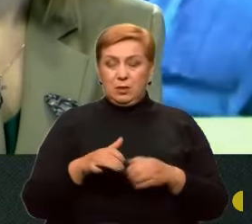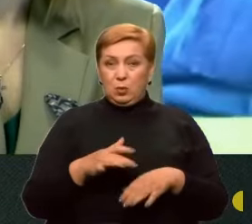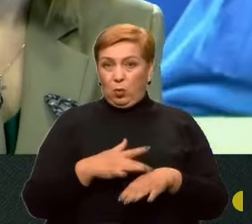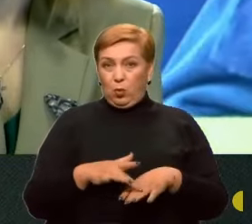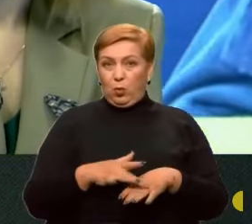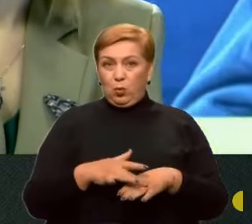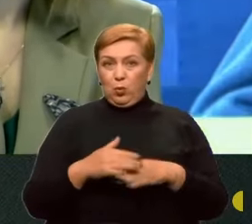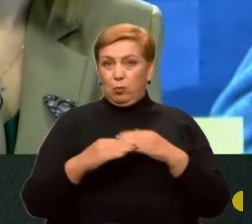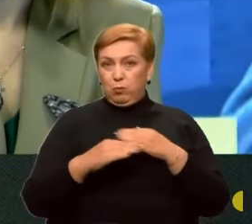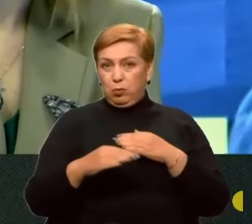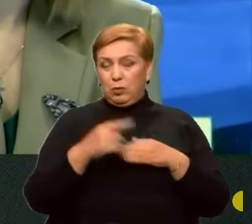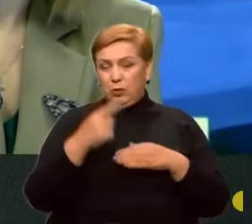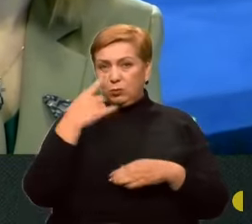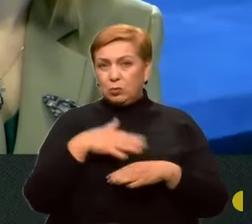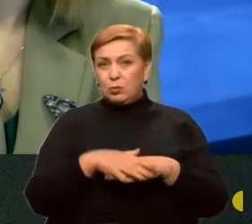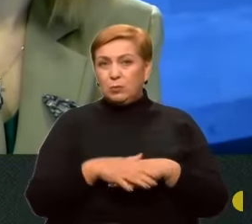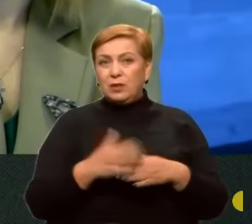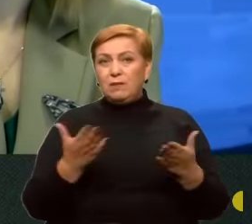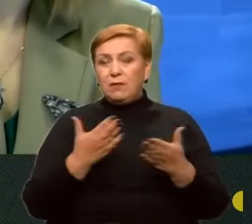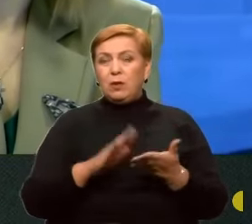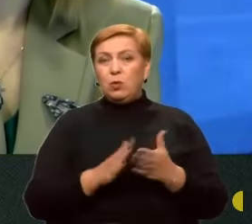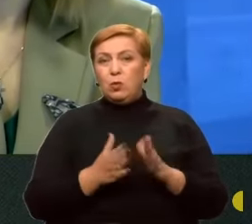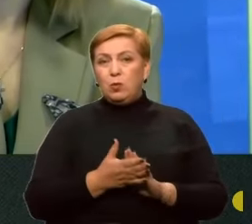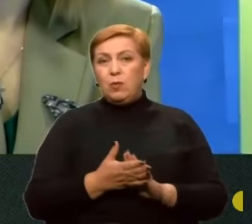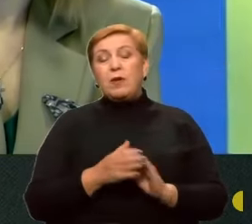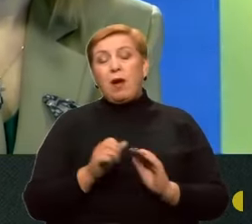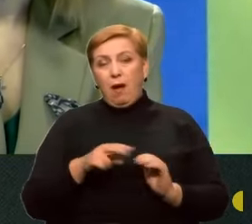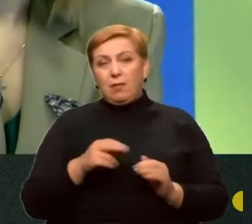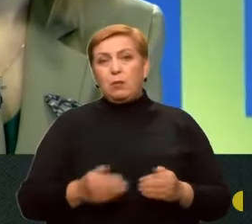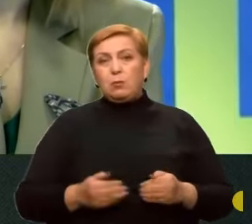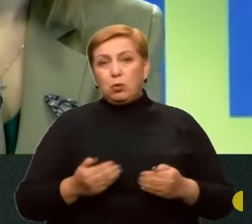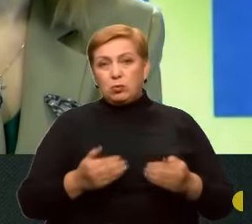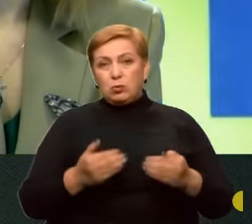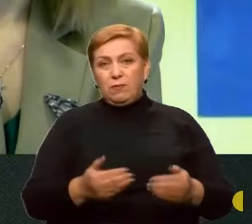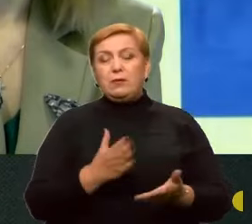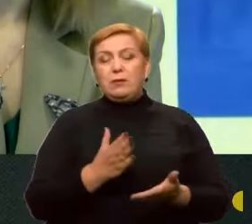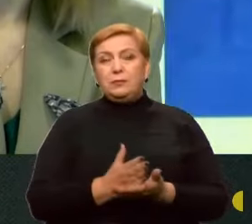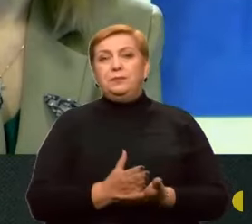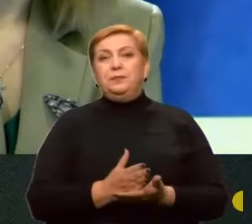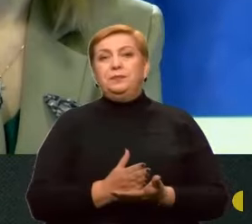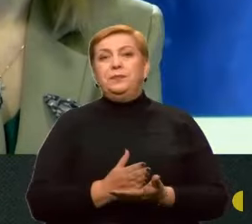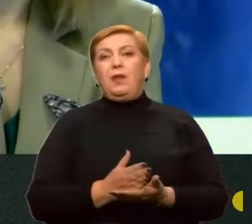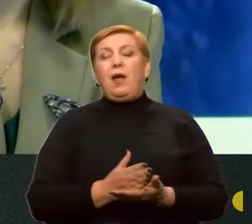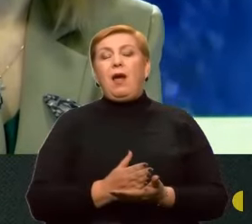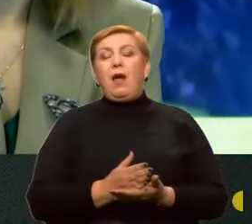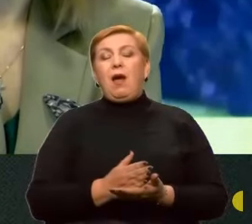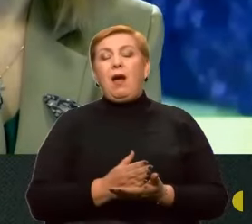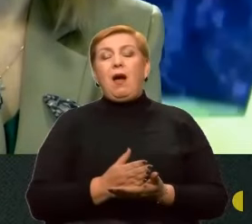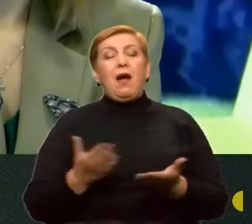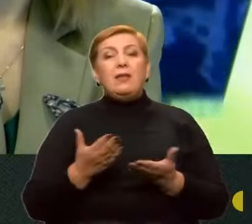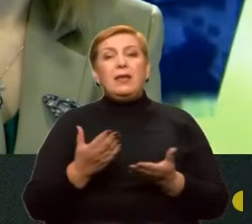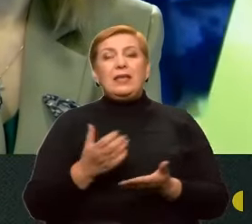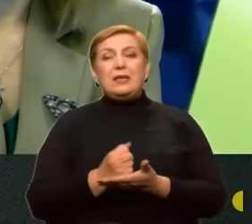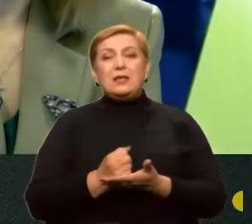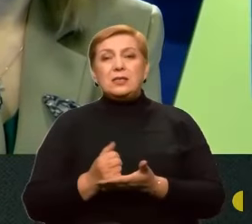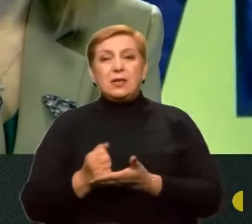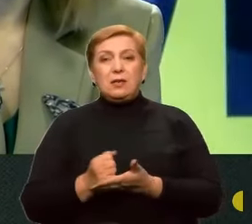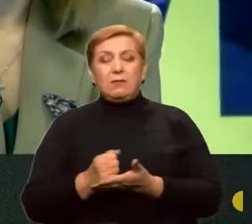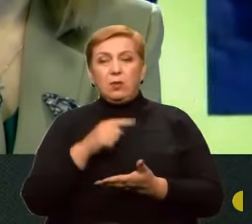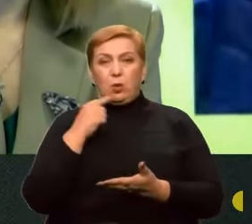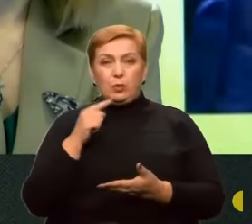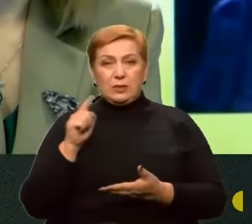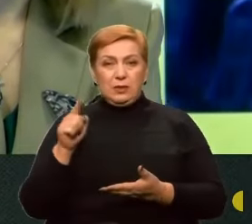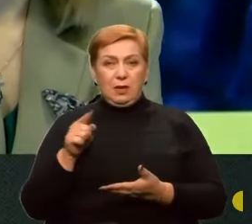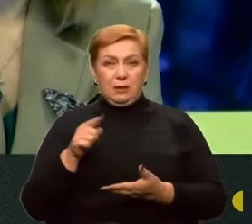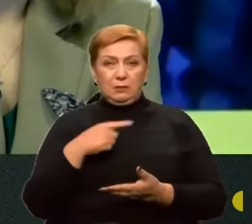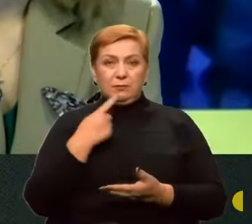маєте розуміти, в яких умовах, тим не менше, є певні просування. Костянтин, а про які резерви росіян йдеться? До прикладу, от ми